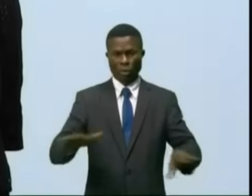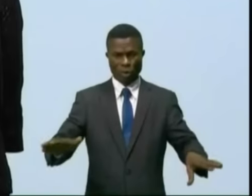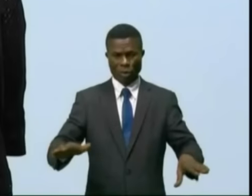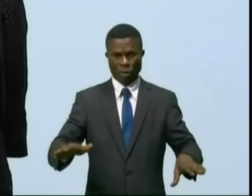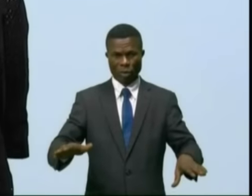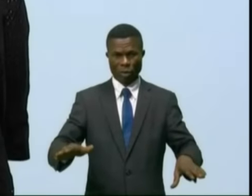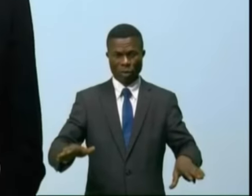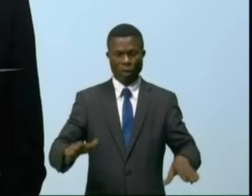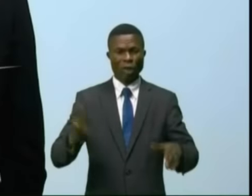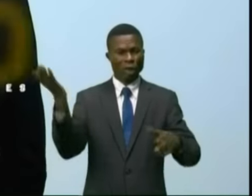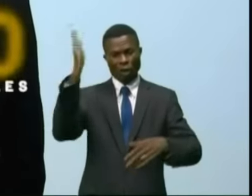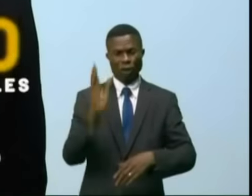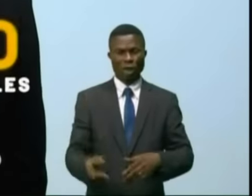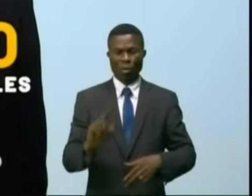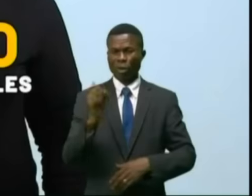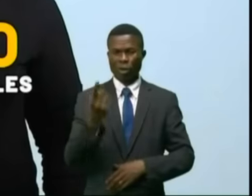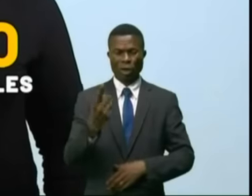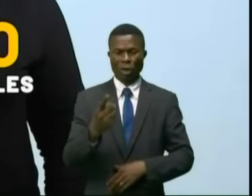Plus jamais seules.